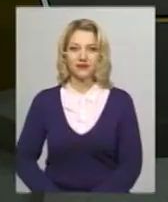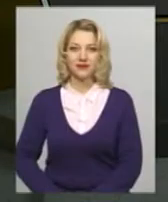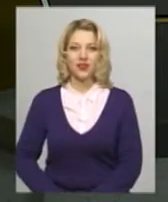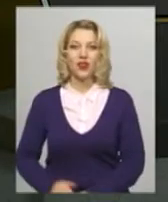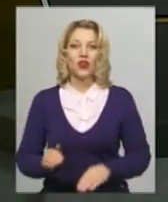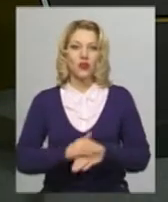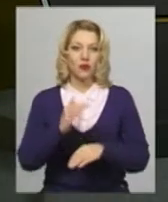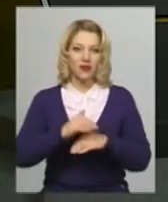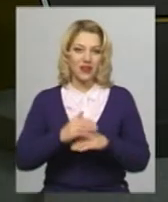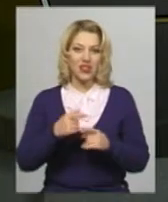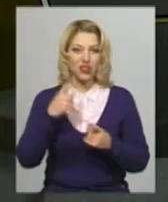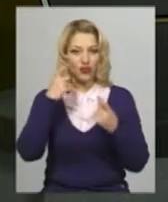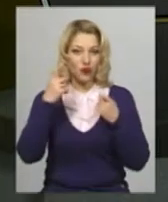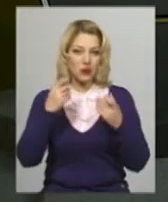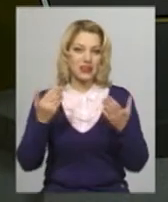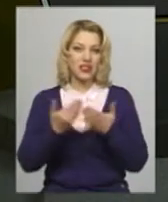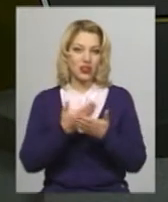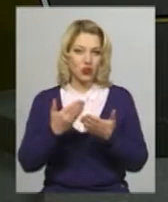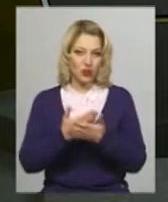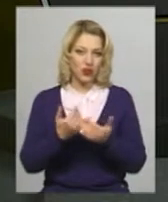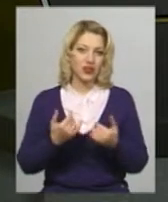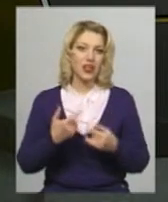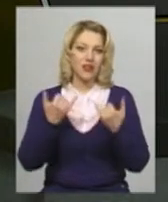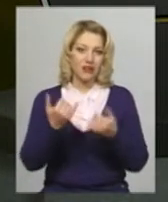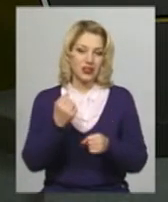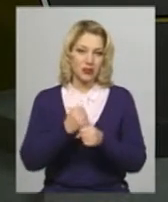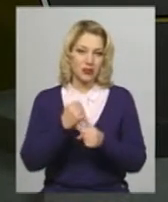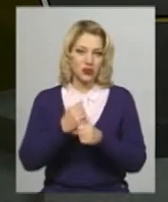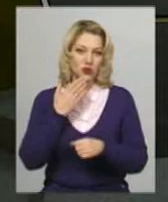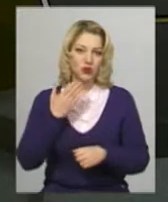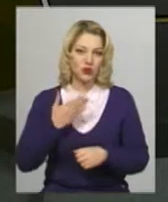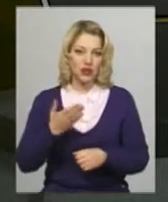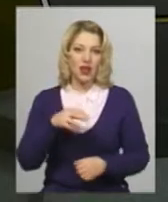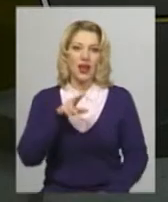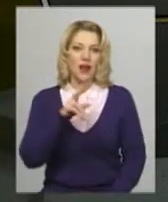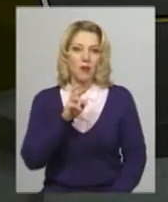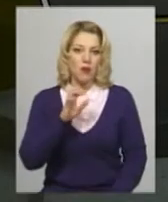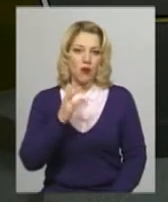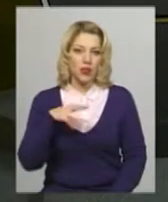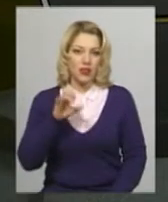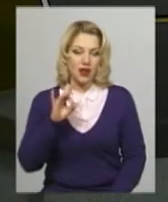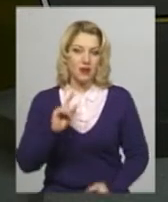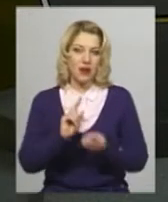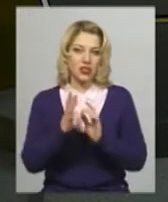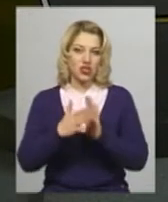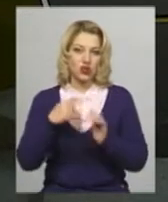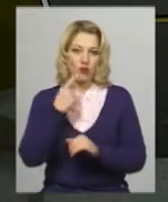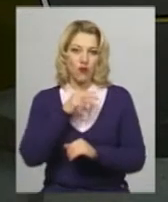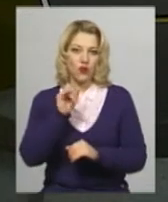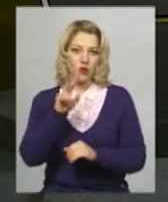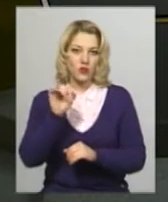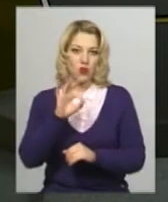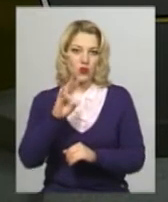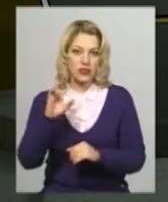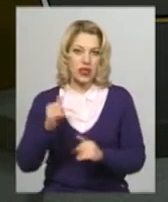Доброго вечора, в ефірі інформаційний випуск новин. У студії для вас працює ведуча Вікторія Бондар, переклад на жестову мову Оксани Фіновської.